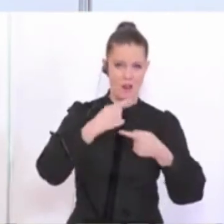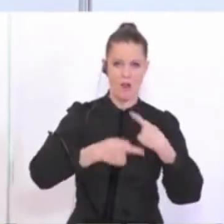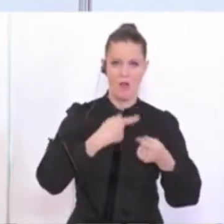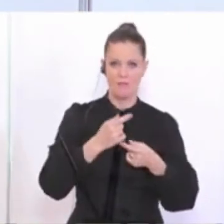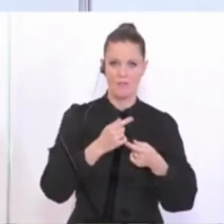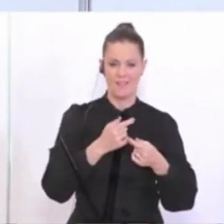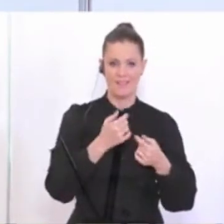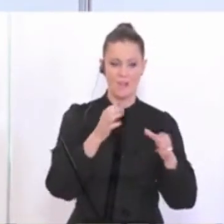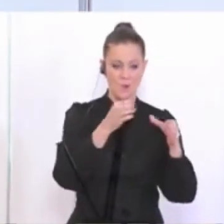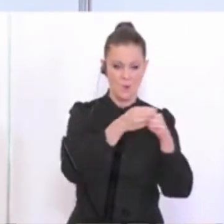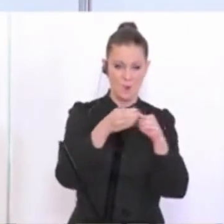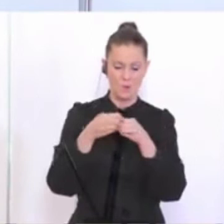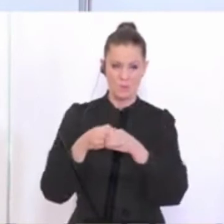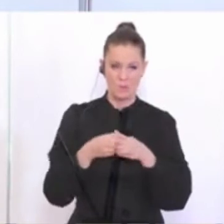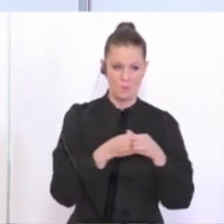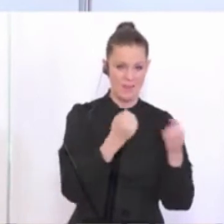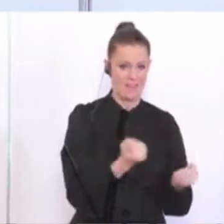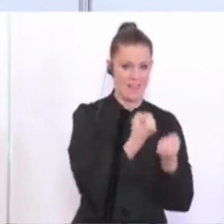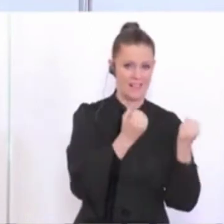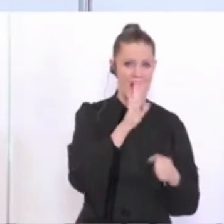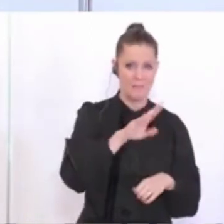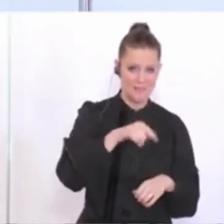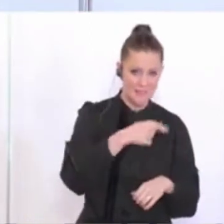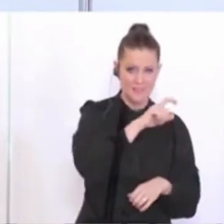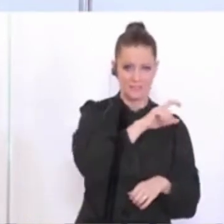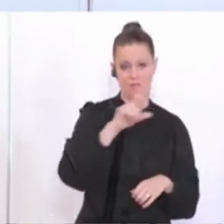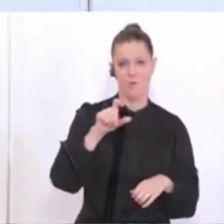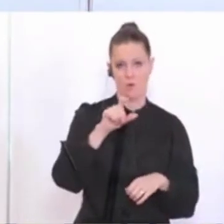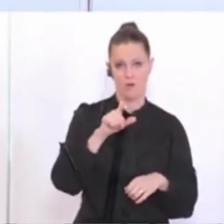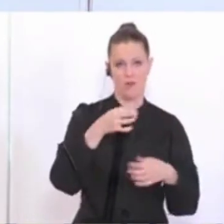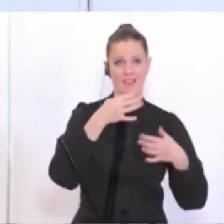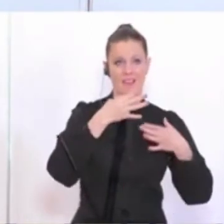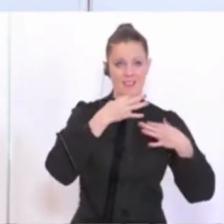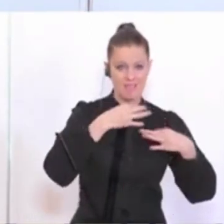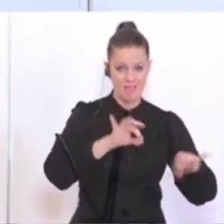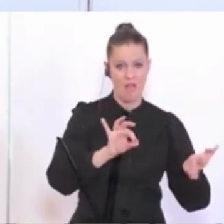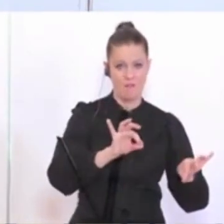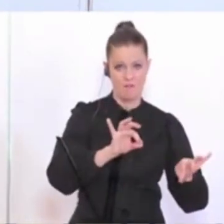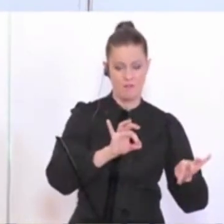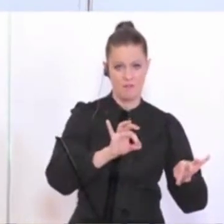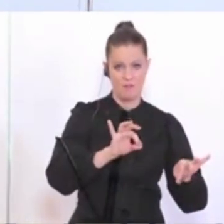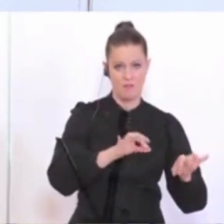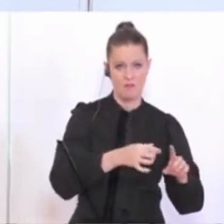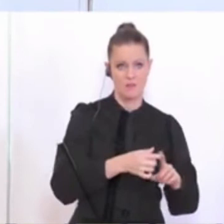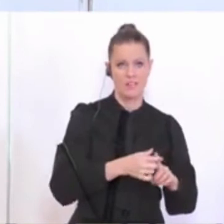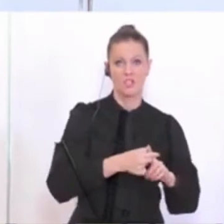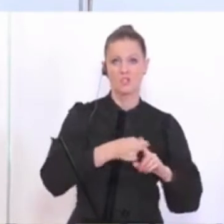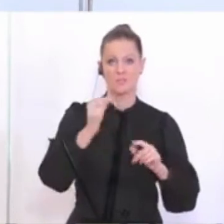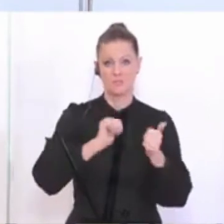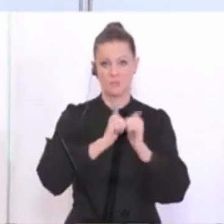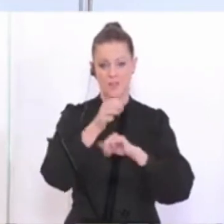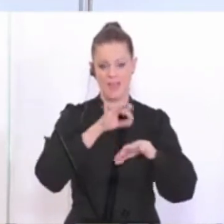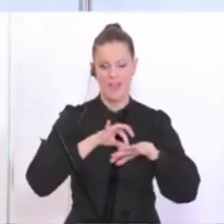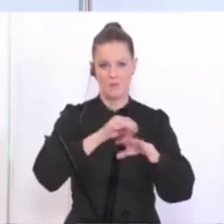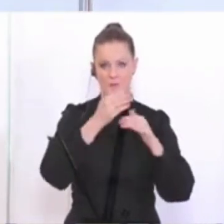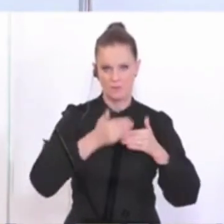in Kleingruppen ab nächster Woche ermöglichen. Das nur zum Zeitablauf, weil das würde wieder die Spitzensport-Einführungsphase betreffen und